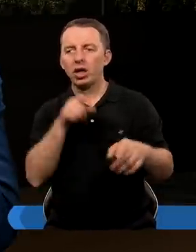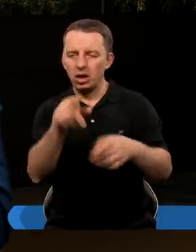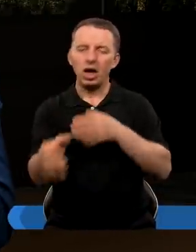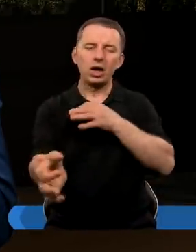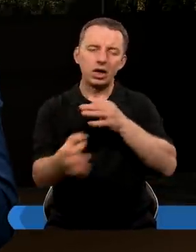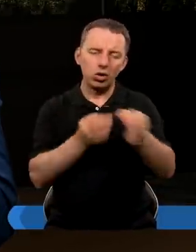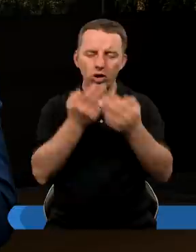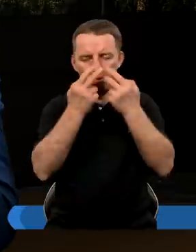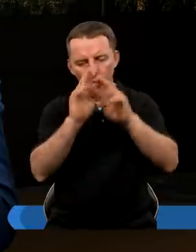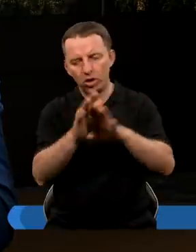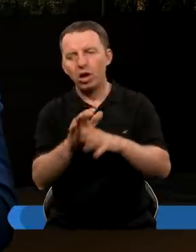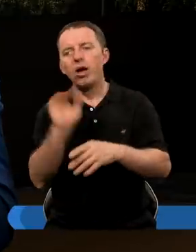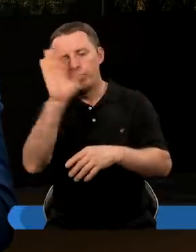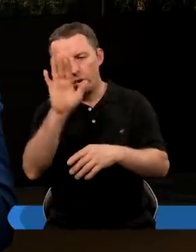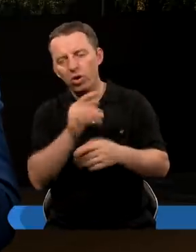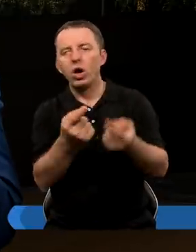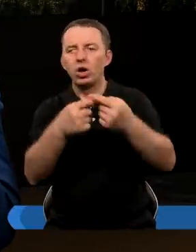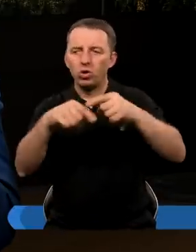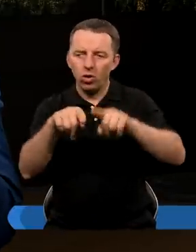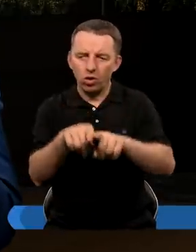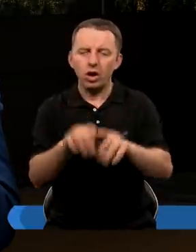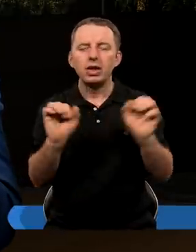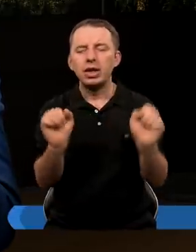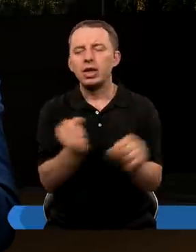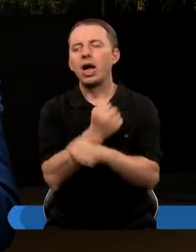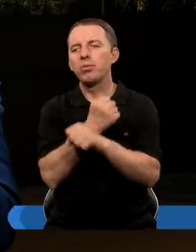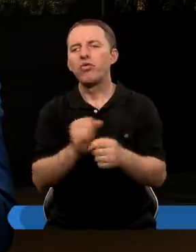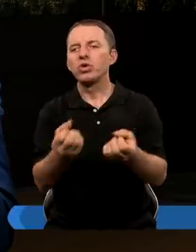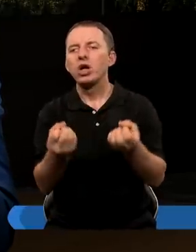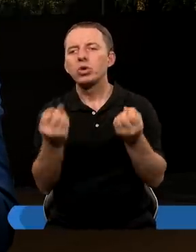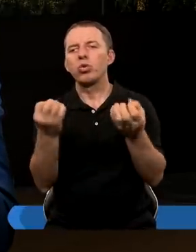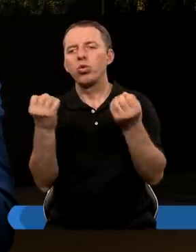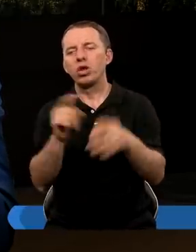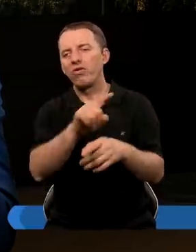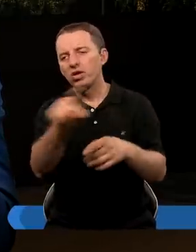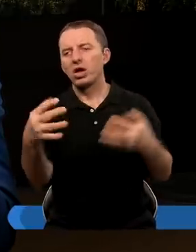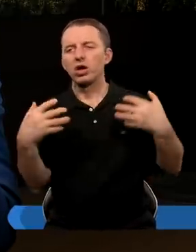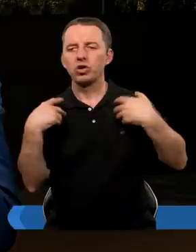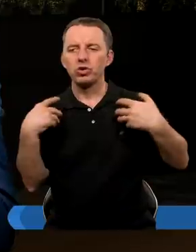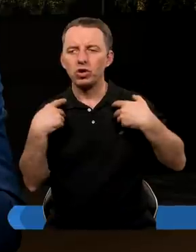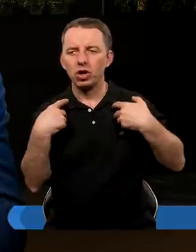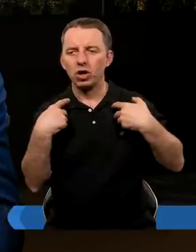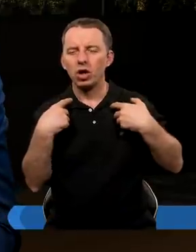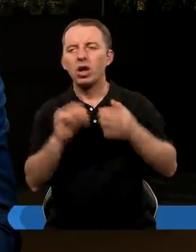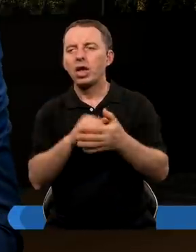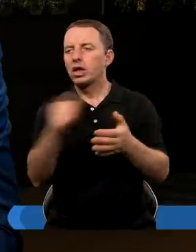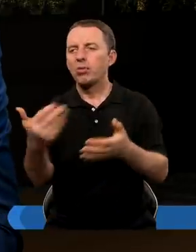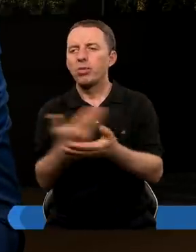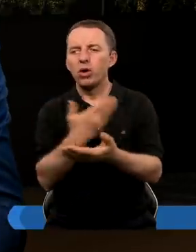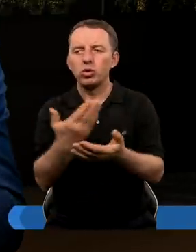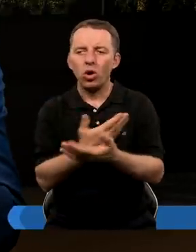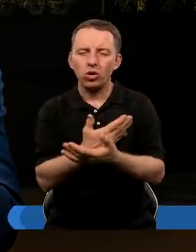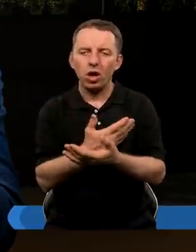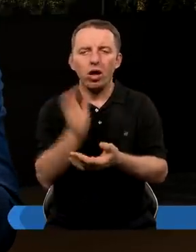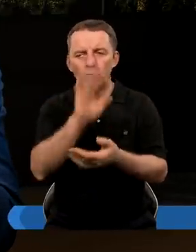I właśnie te historie pokazują, że Pan Bóg dokonuje niesamowite cuda w ich życiu, ale jak myśmy powiedzieli na samym początku,